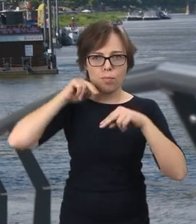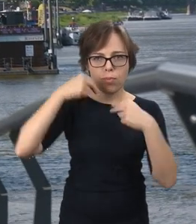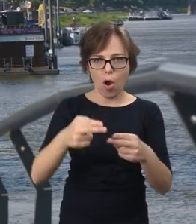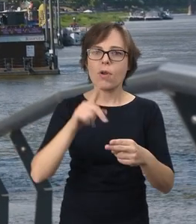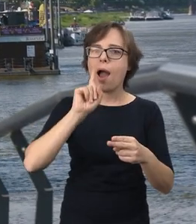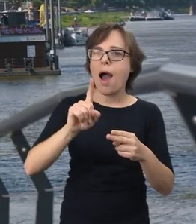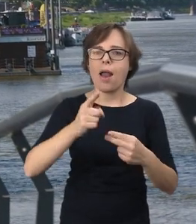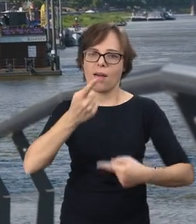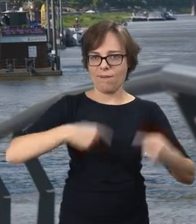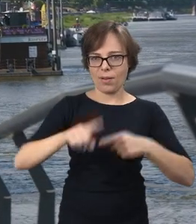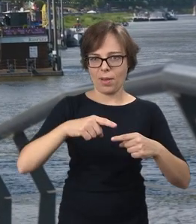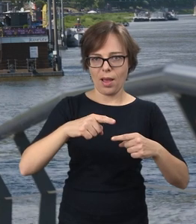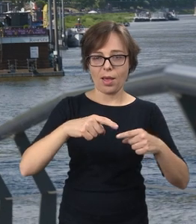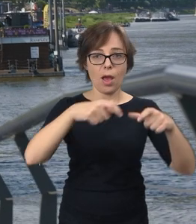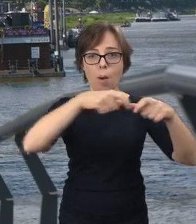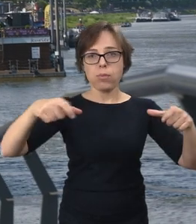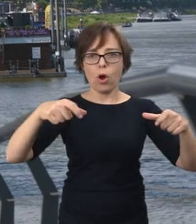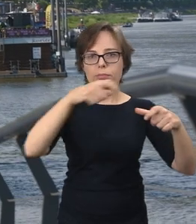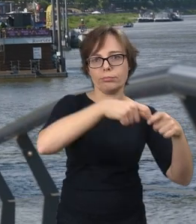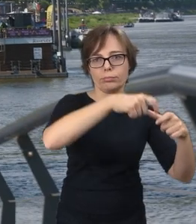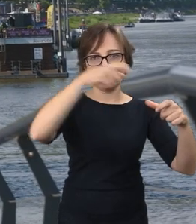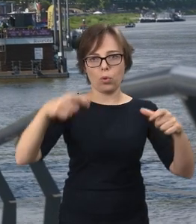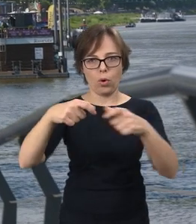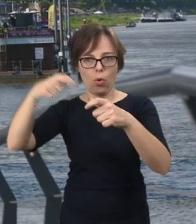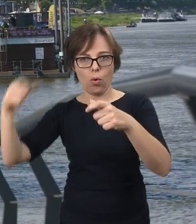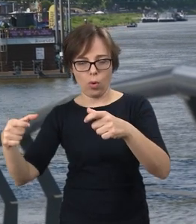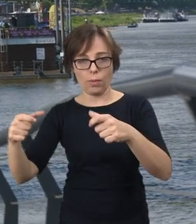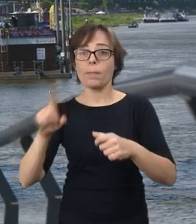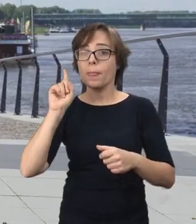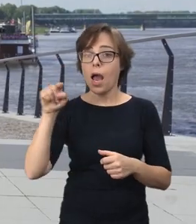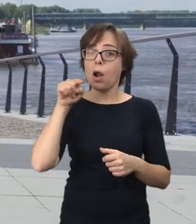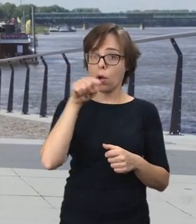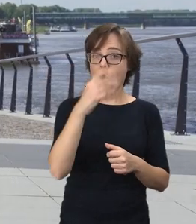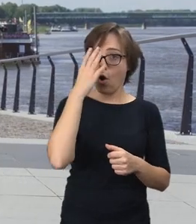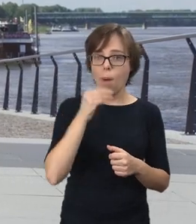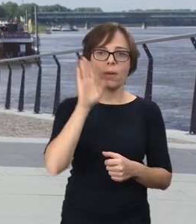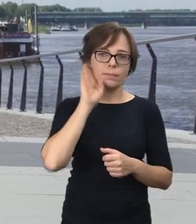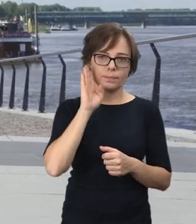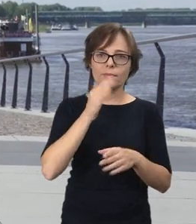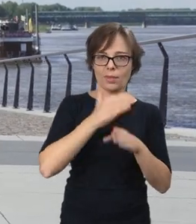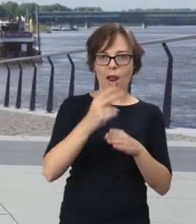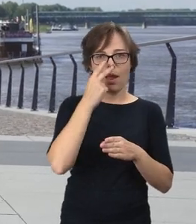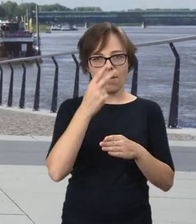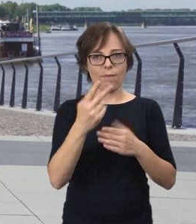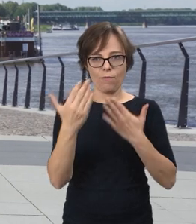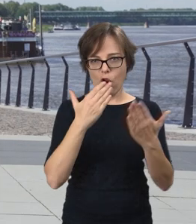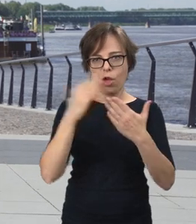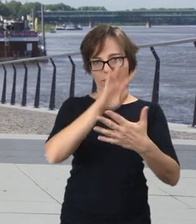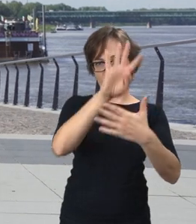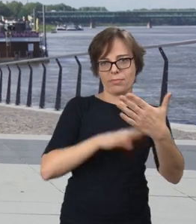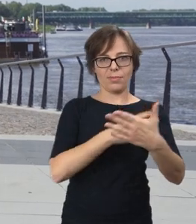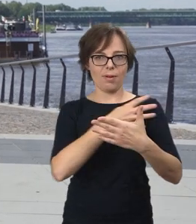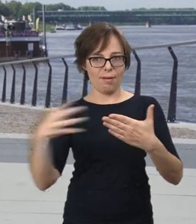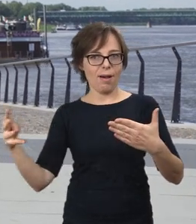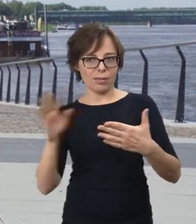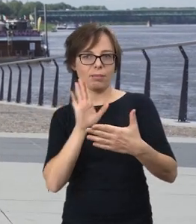wymieniając je na dwa przęsła łukowe. No ale tutaj on jest ciągle takim mostem kratownicowym, bardzo